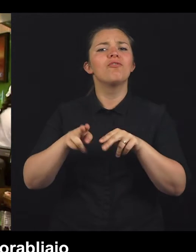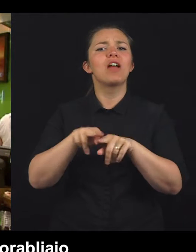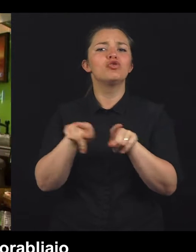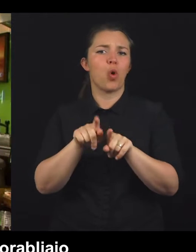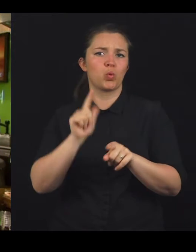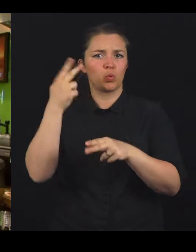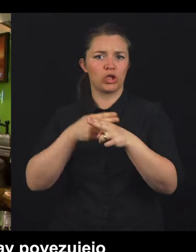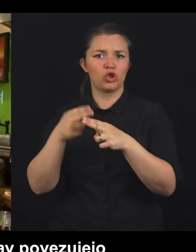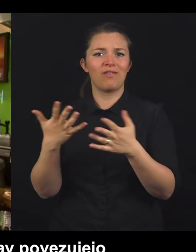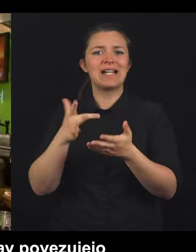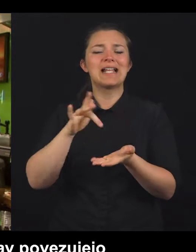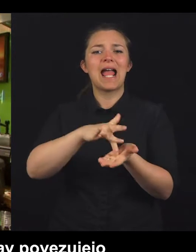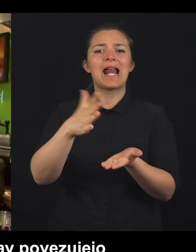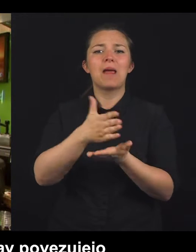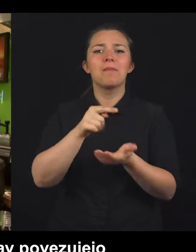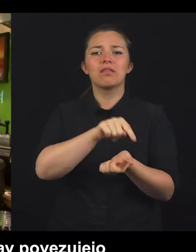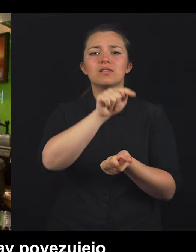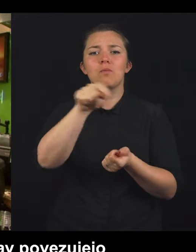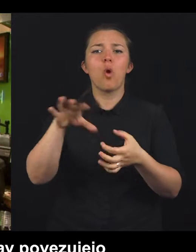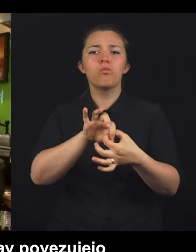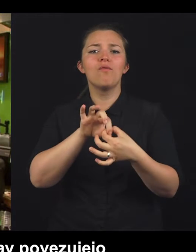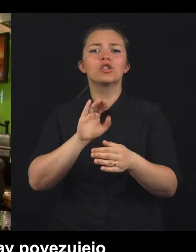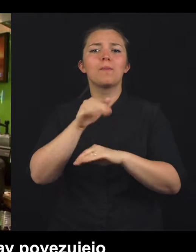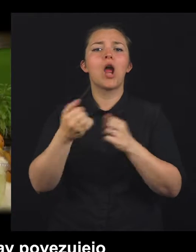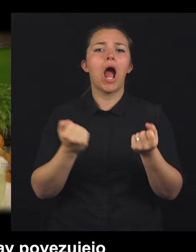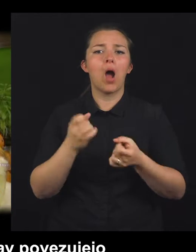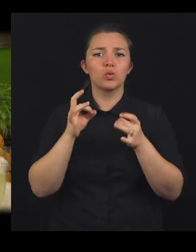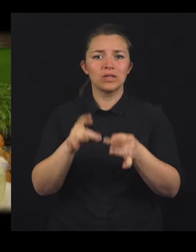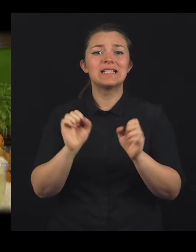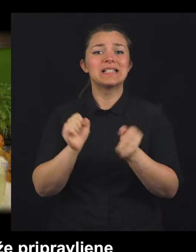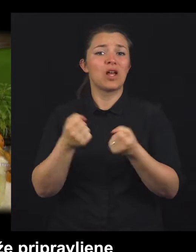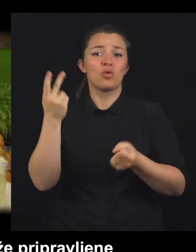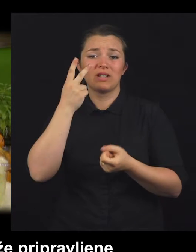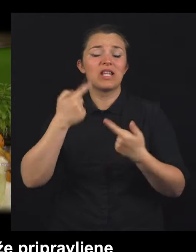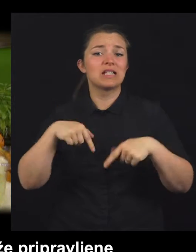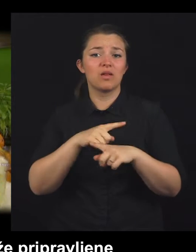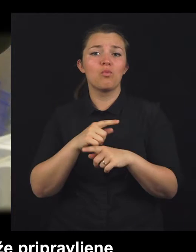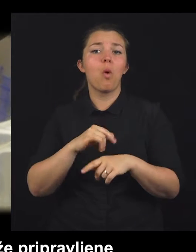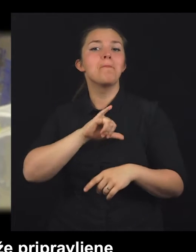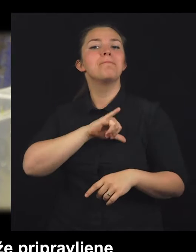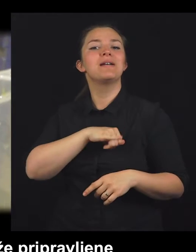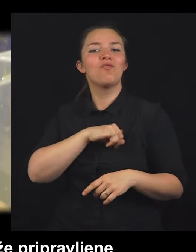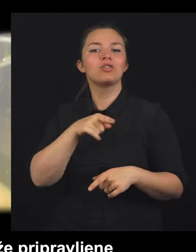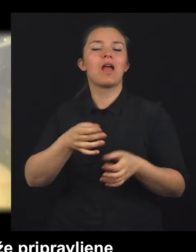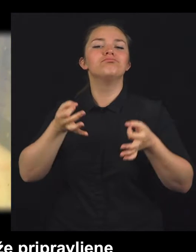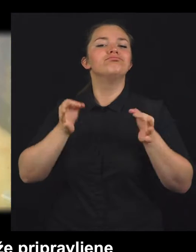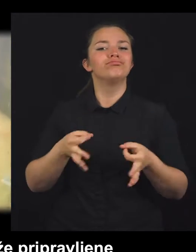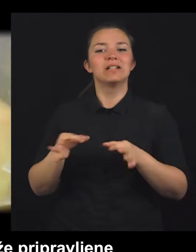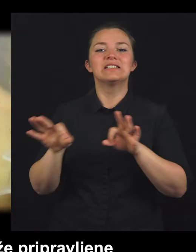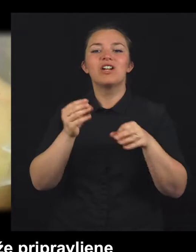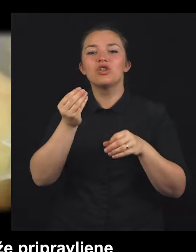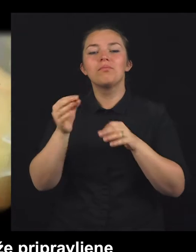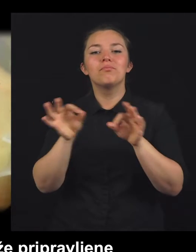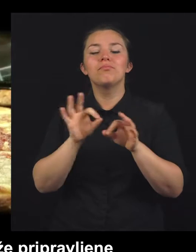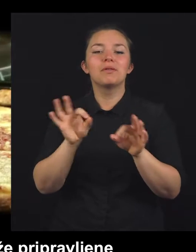poprečju v Tuini, kjer se kraj med sabo pravzaprav povezujejo preko avtocest. Zato seveda smo privoščili ta luksus